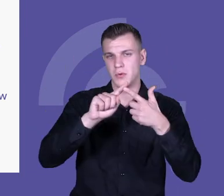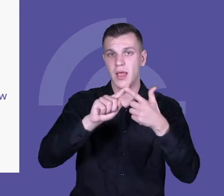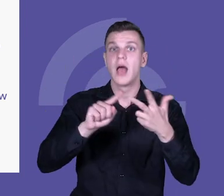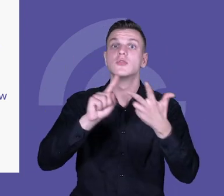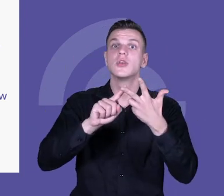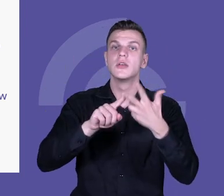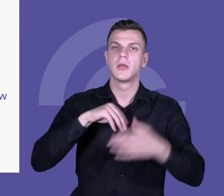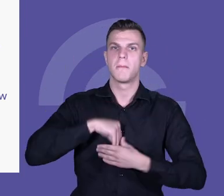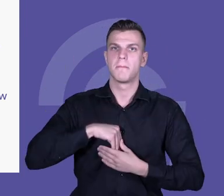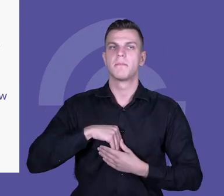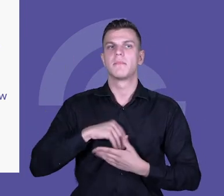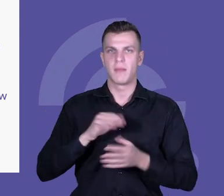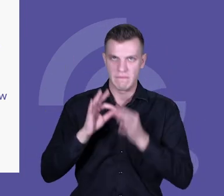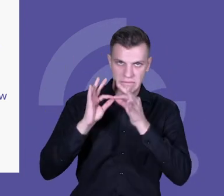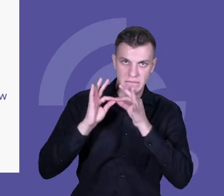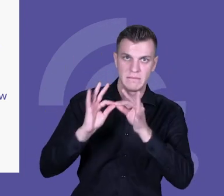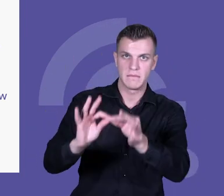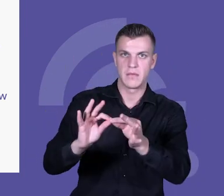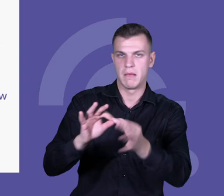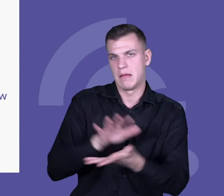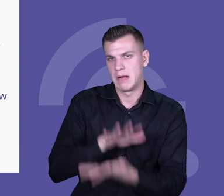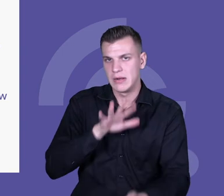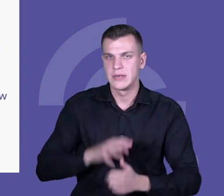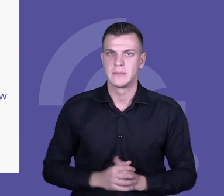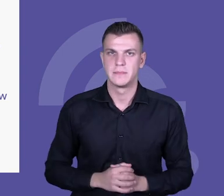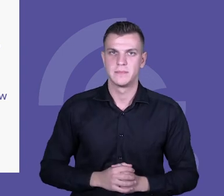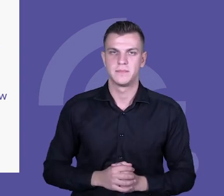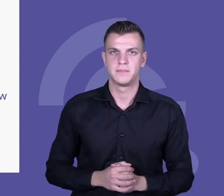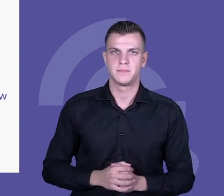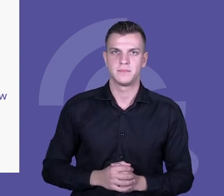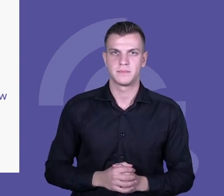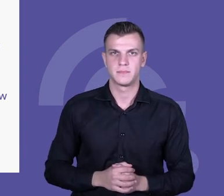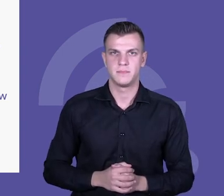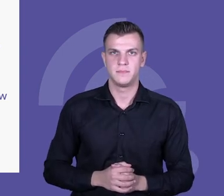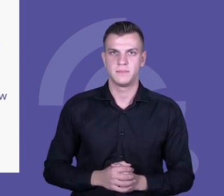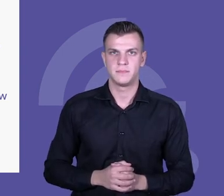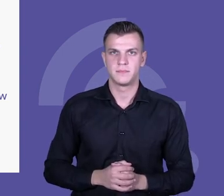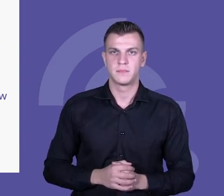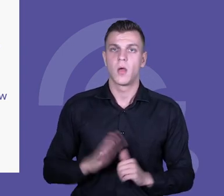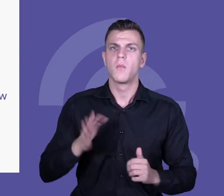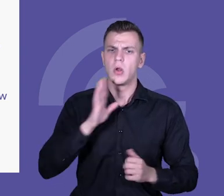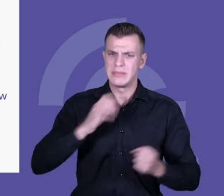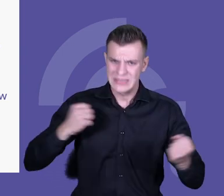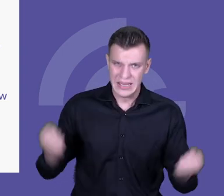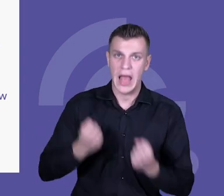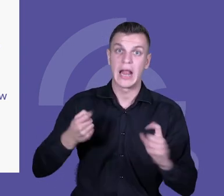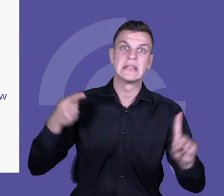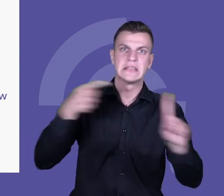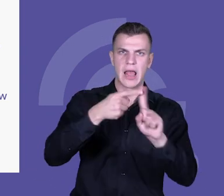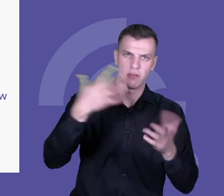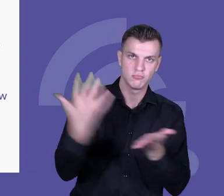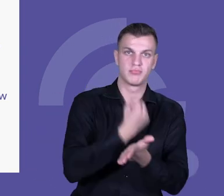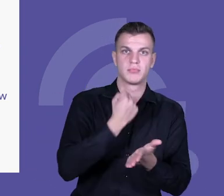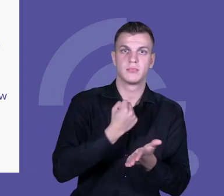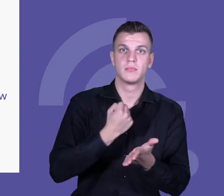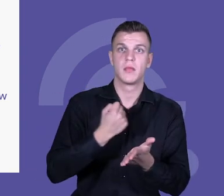wytrwałość, czyli taki w pewnym sensie upór w dążaniu do celu, nie poddawanie się wbrew